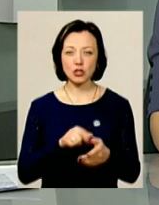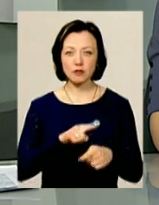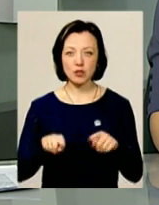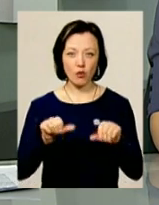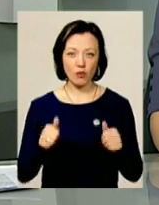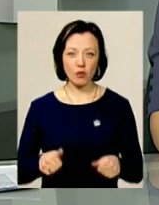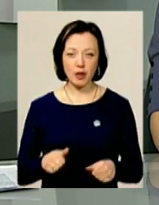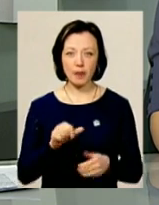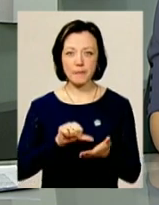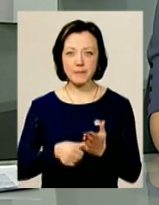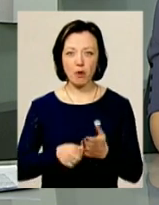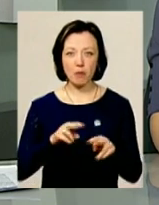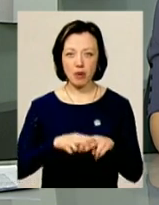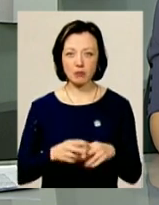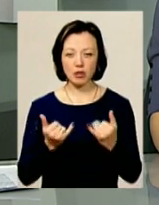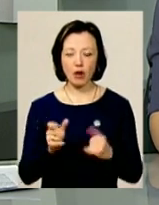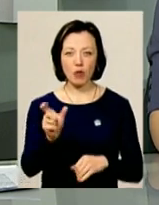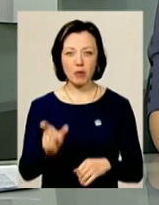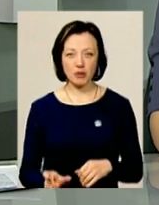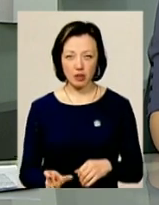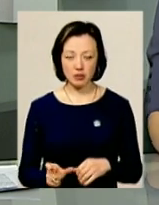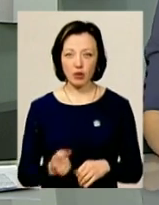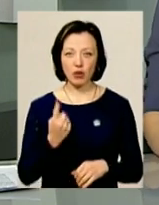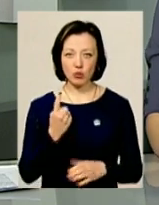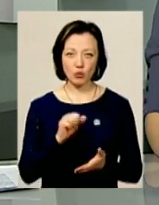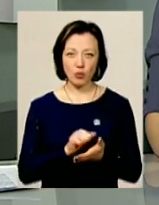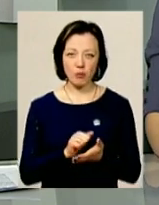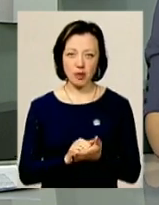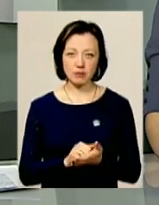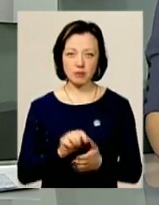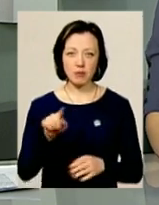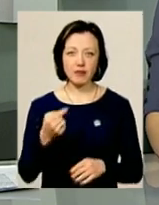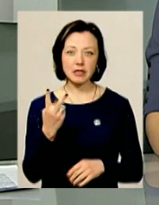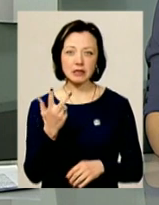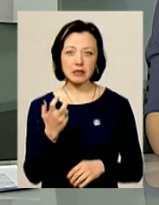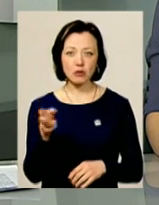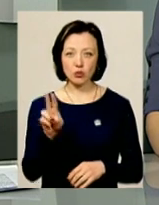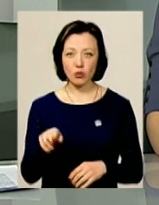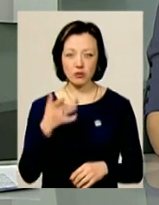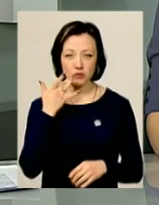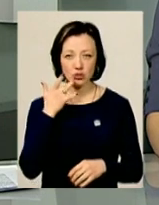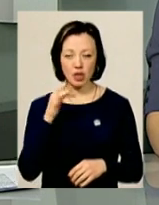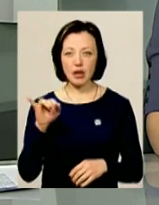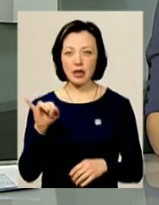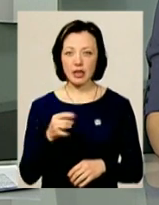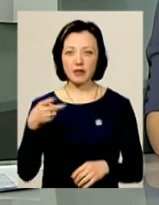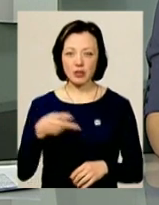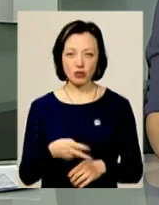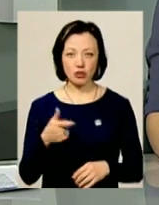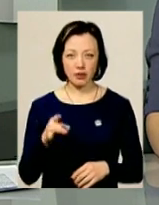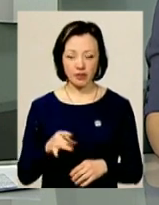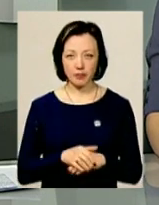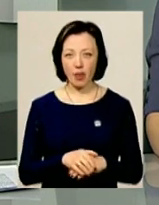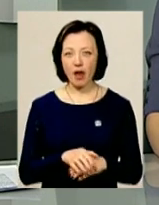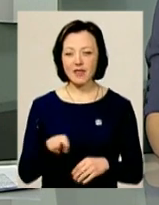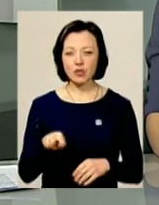оформити біометричний паспорт для громадянина. За один документ начебто просив 300 доларів США та 2 тисячі гривень. У